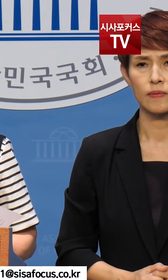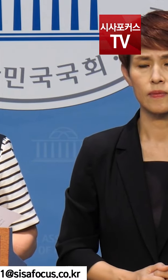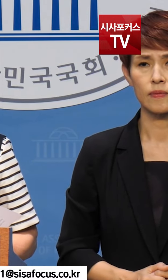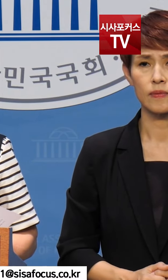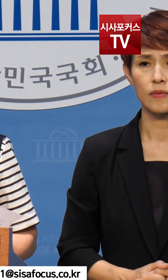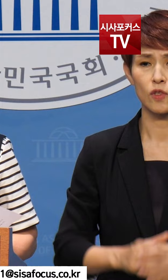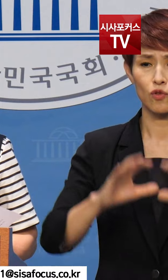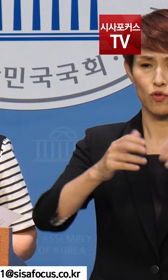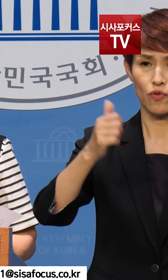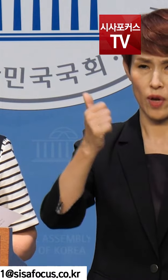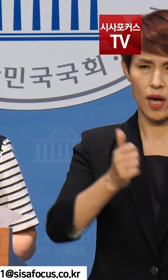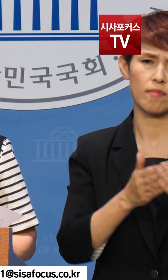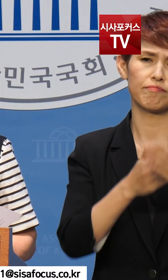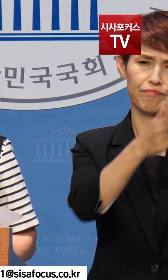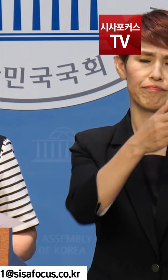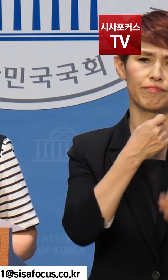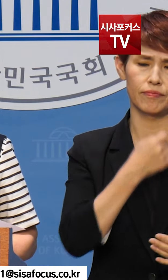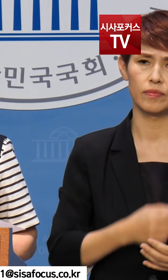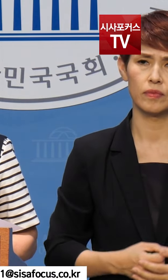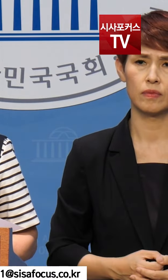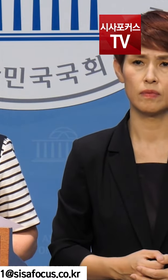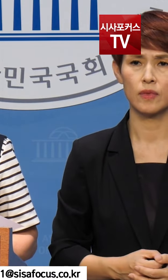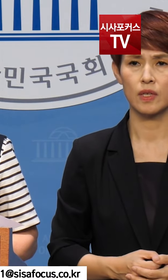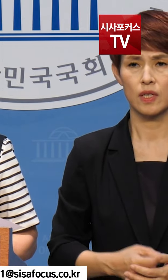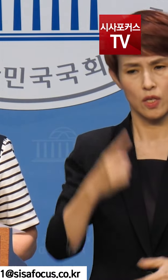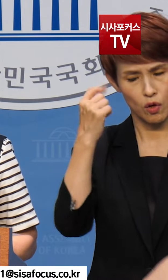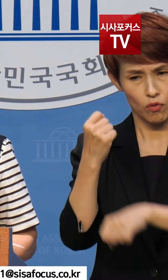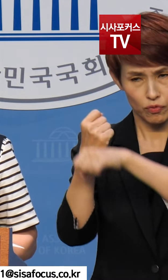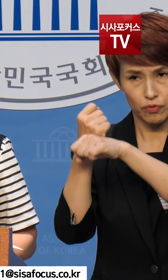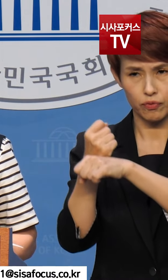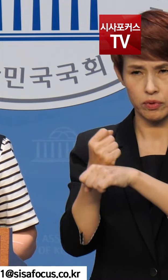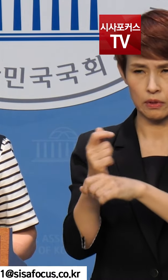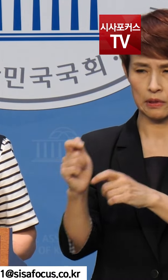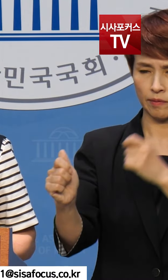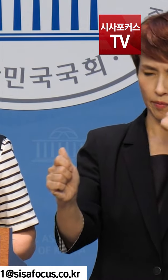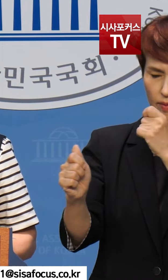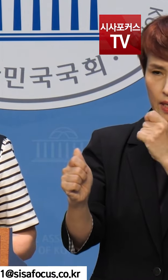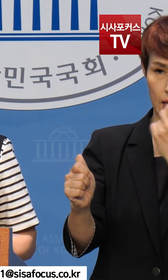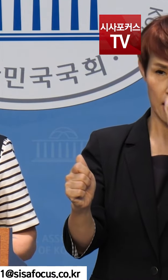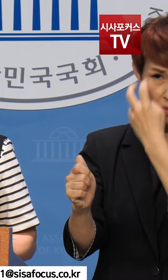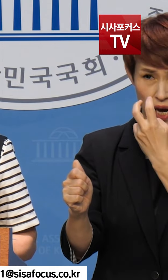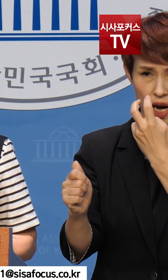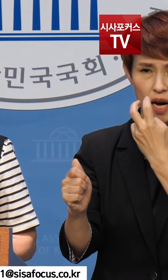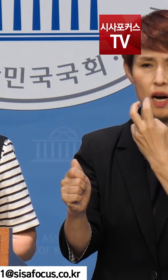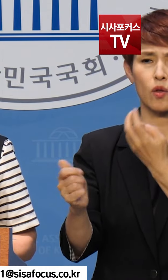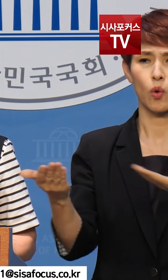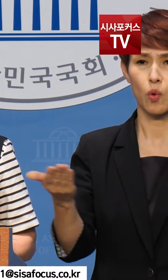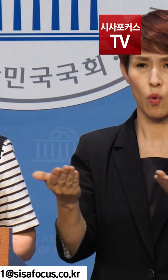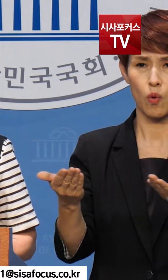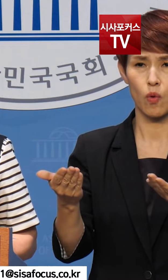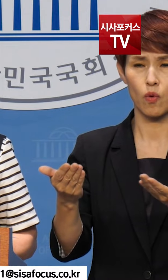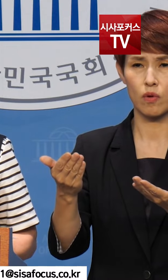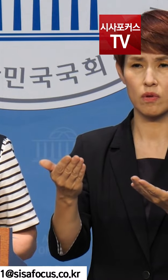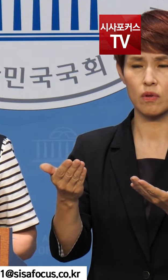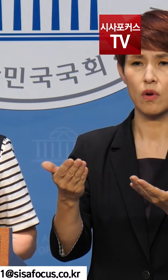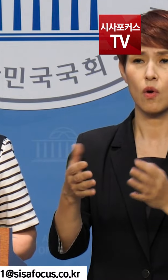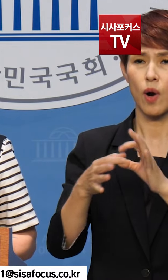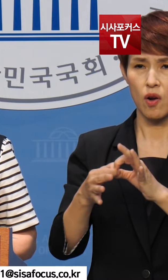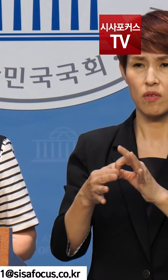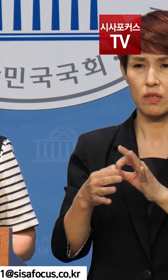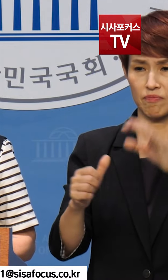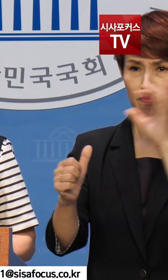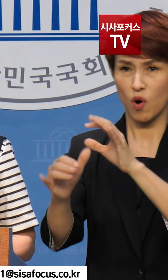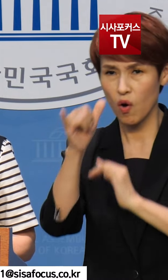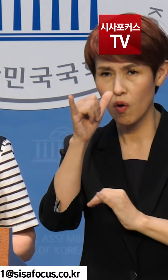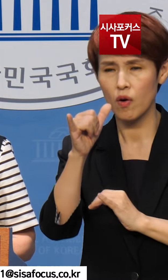국회에 요청드립니다. 항우연 표적감사와 노동탄압은 R&D 예산사건과 무관하지